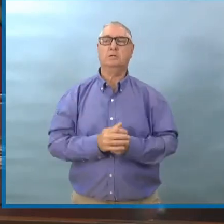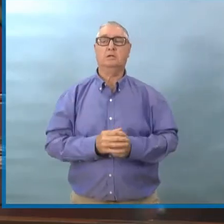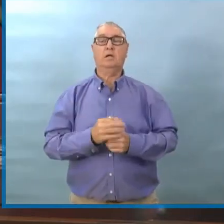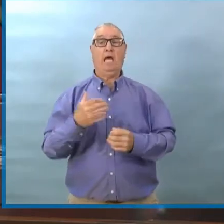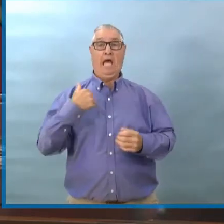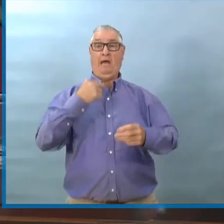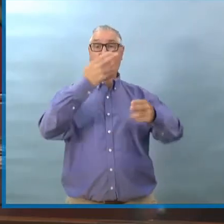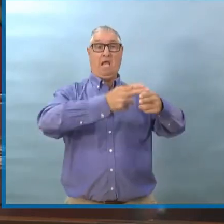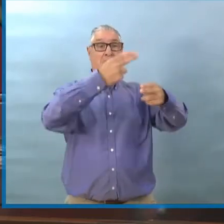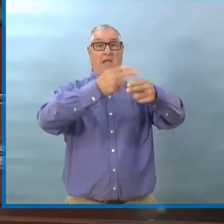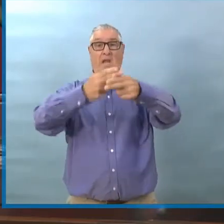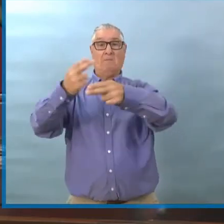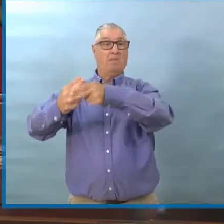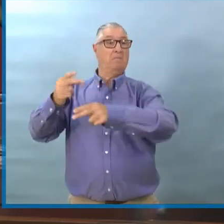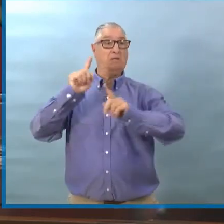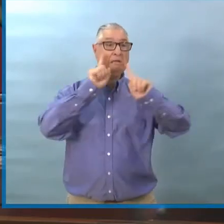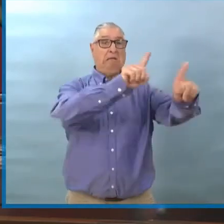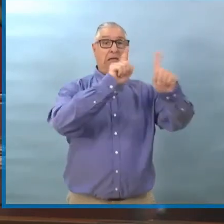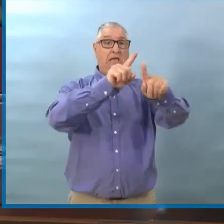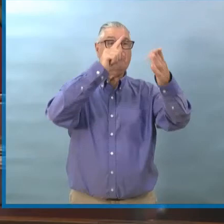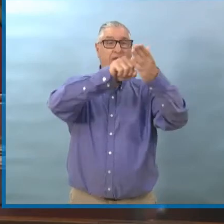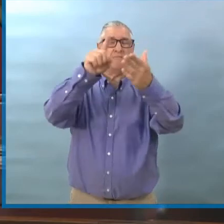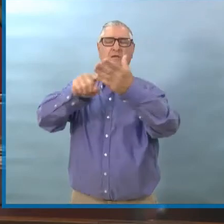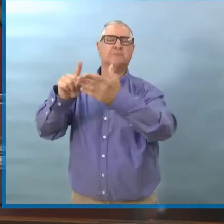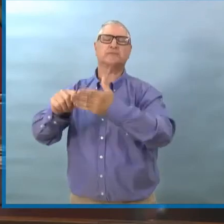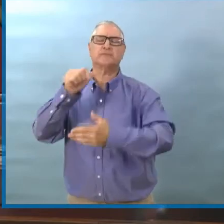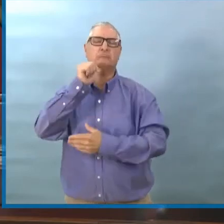Mais on n pas vraiment de contacts avec qui faire le suivi.